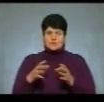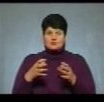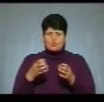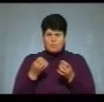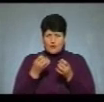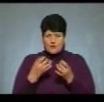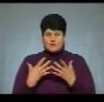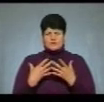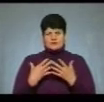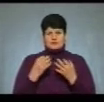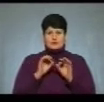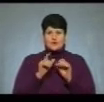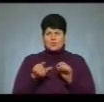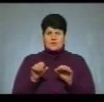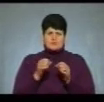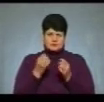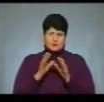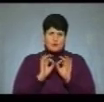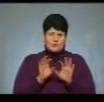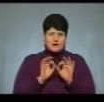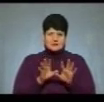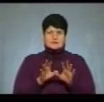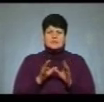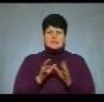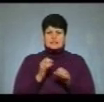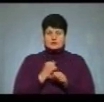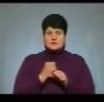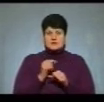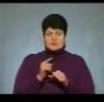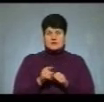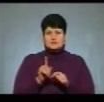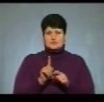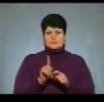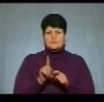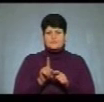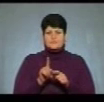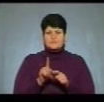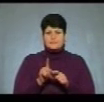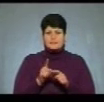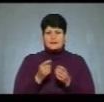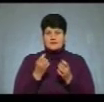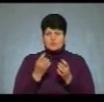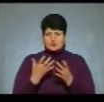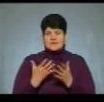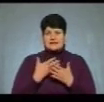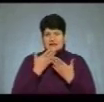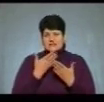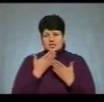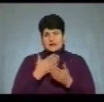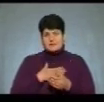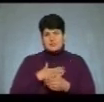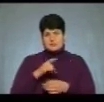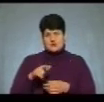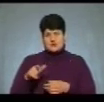доступно пояснити людям і зробити більше, щоб спростити для читання нашим